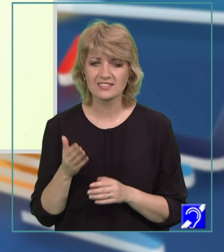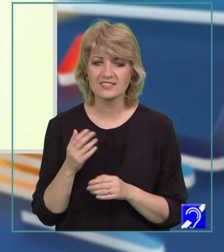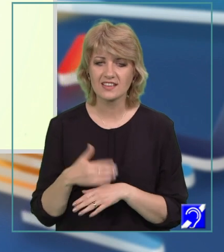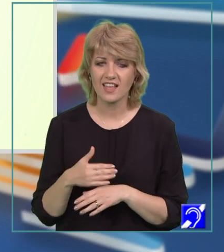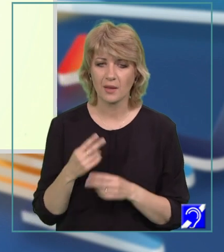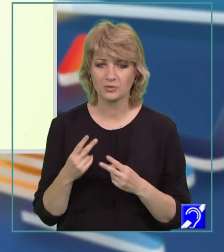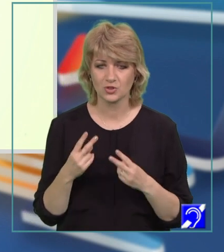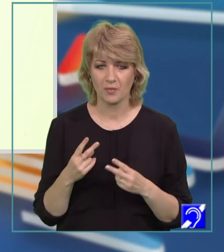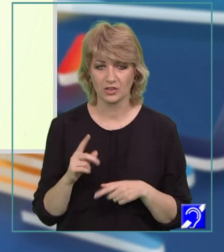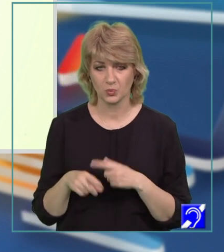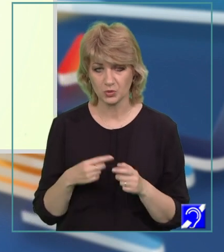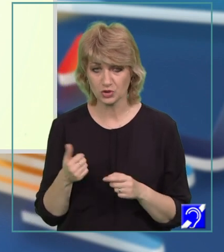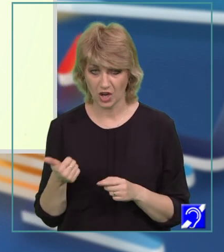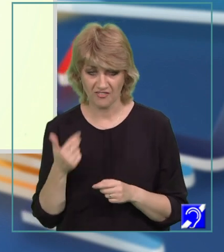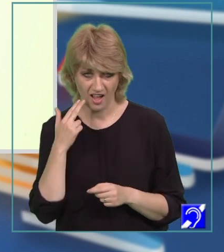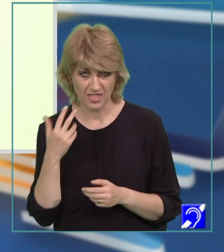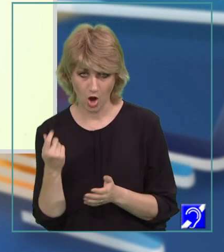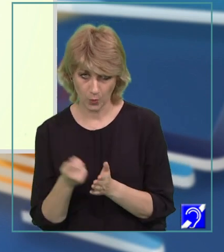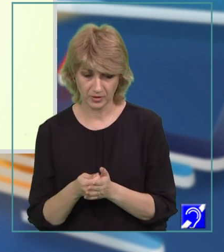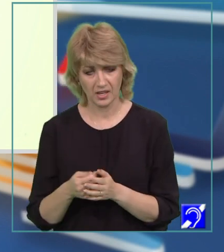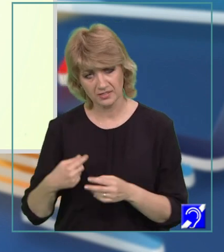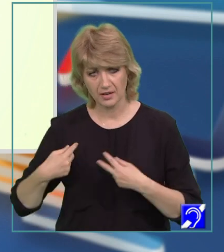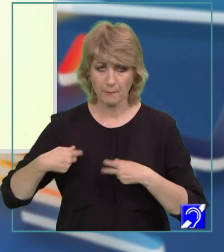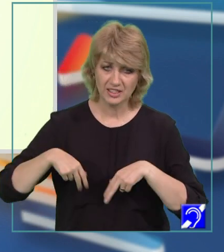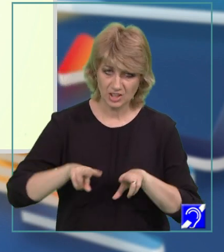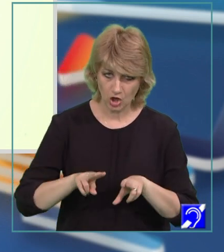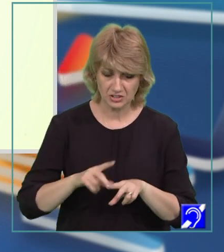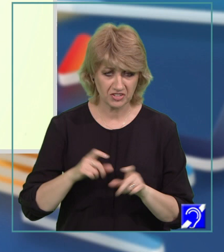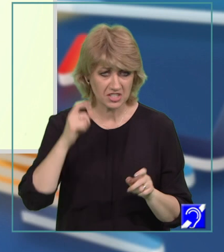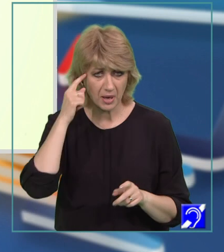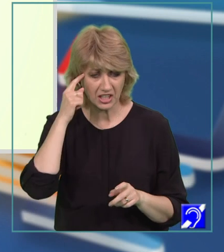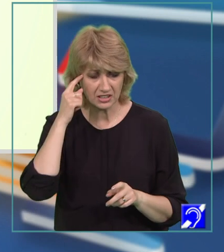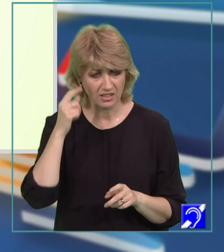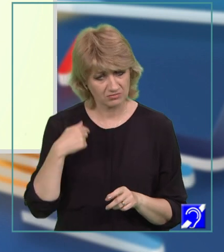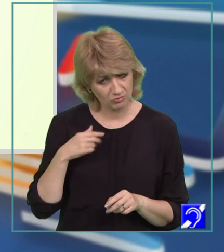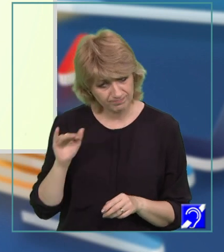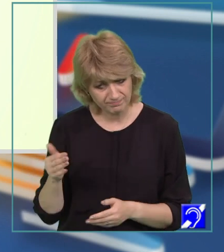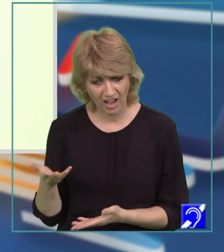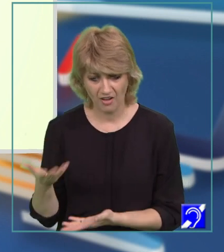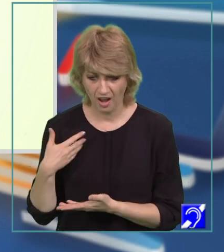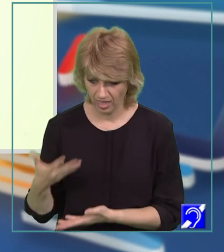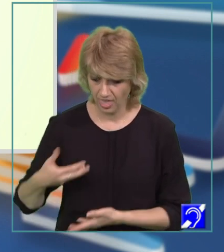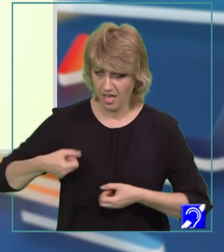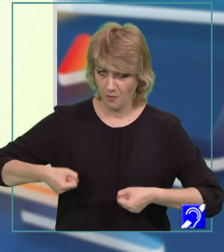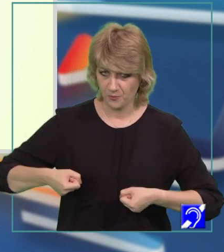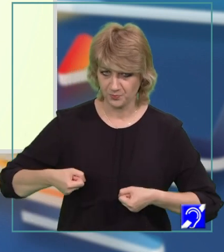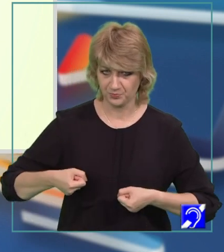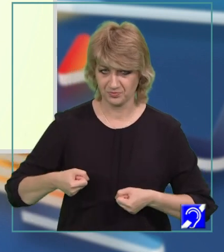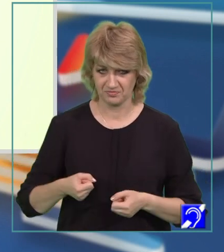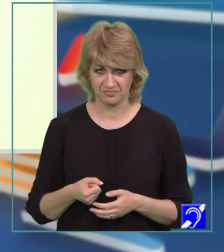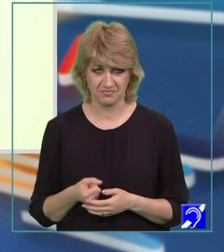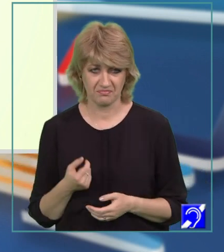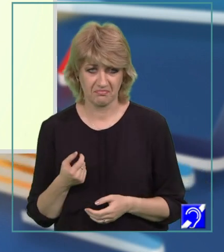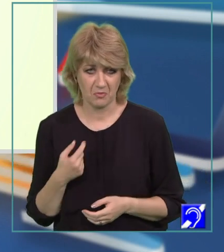Antonia și-a făcut târguiala, am pornit-o înapoi, fără să mă gândesc să fac eu pe cavalerul și să port eu